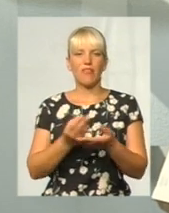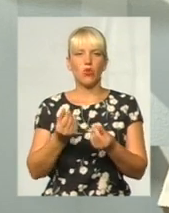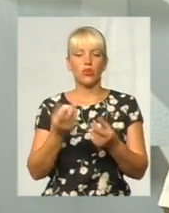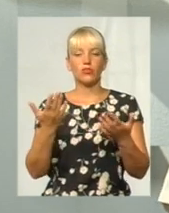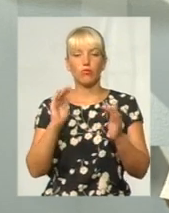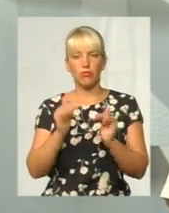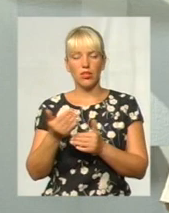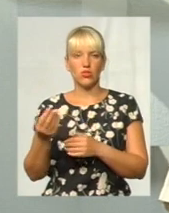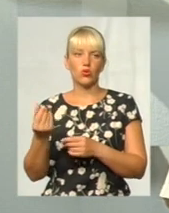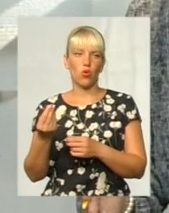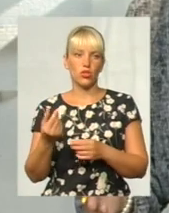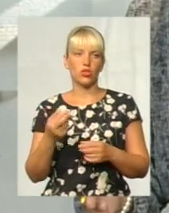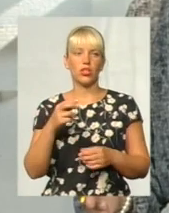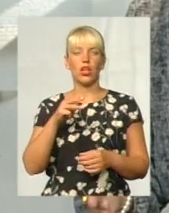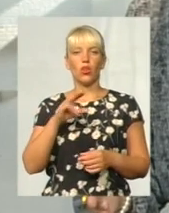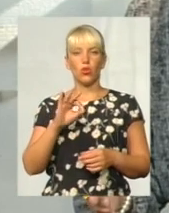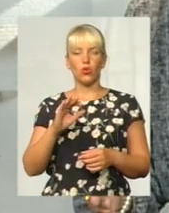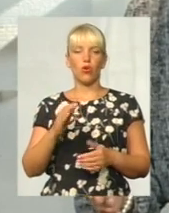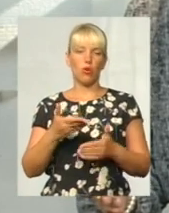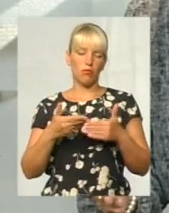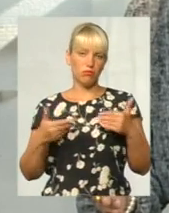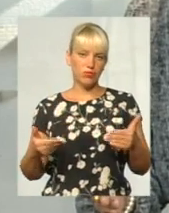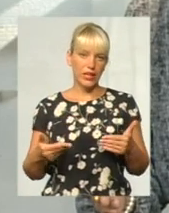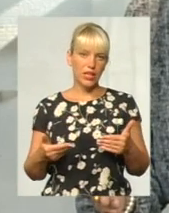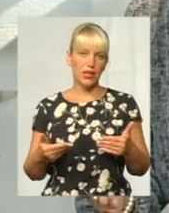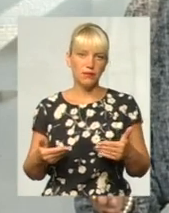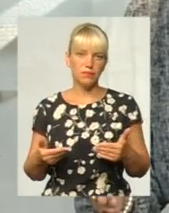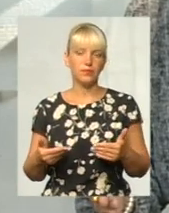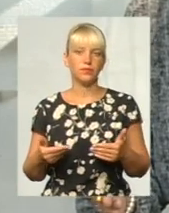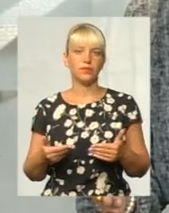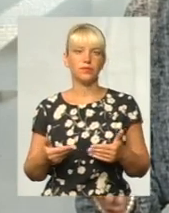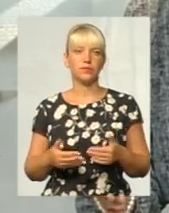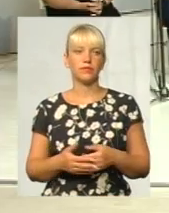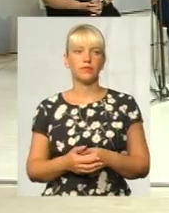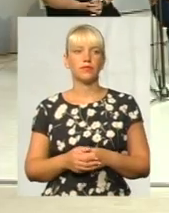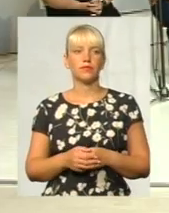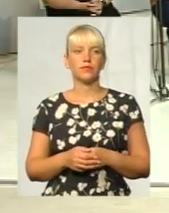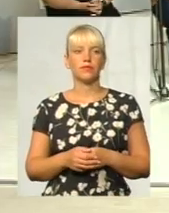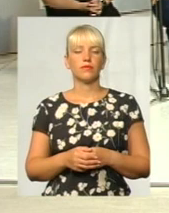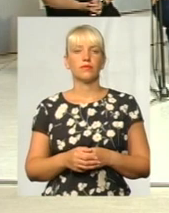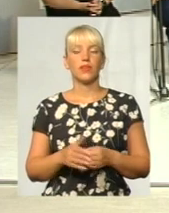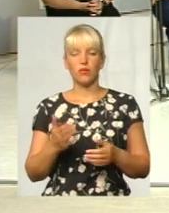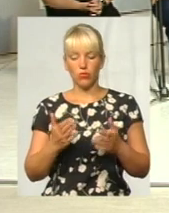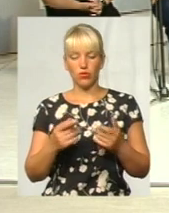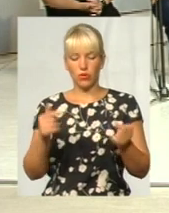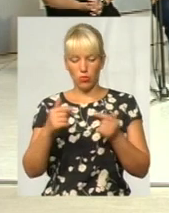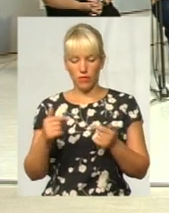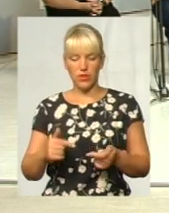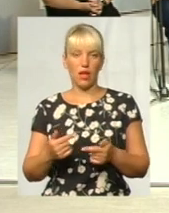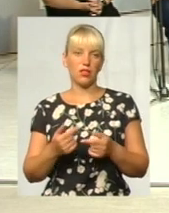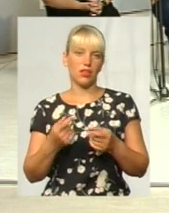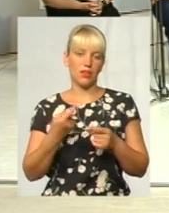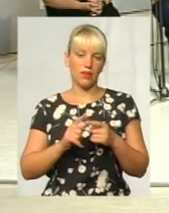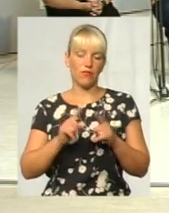кошти, відповідати тим вимогам, тоді будуть виділені